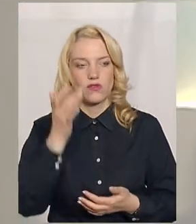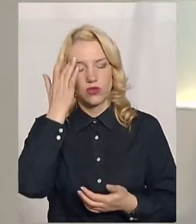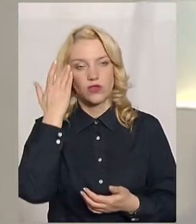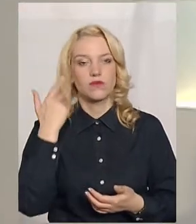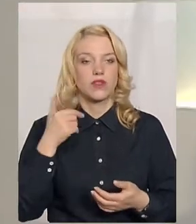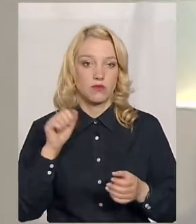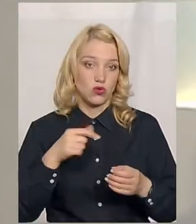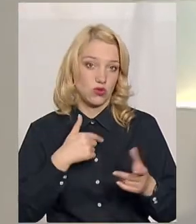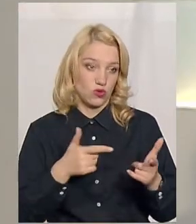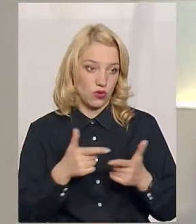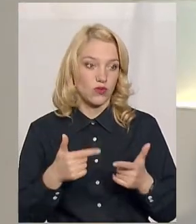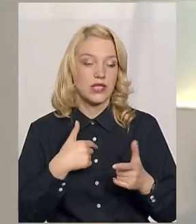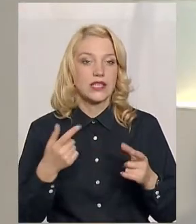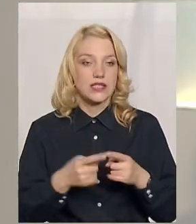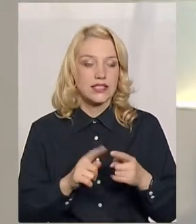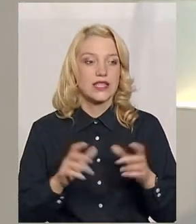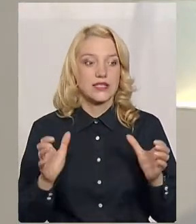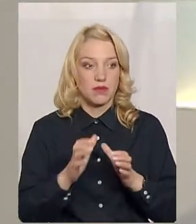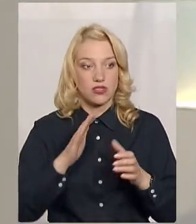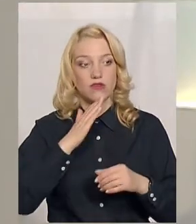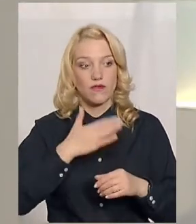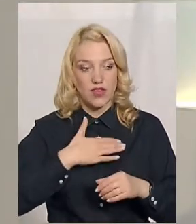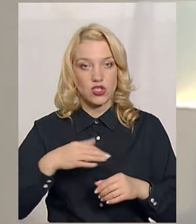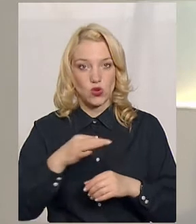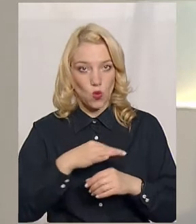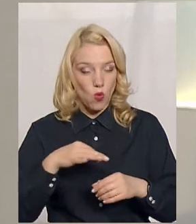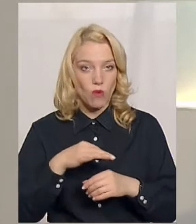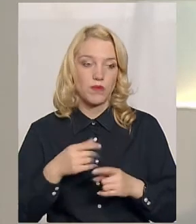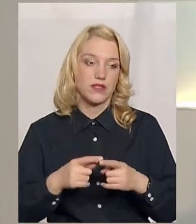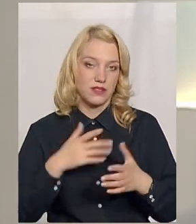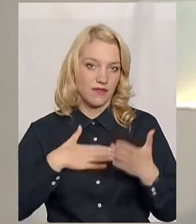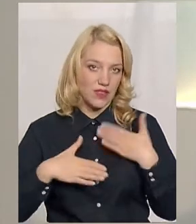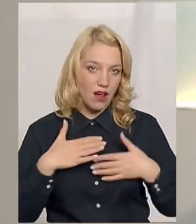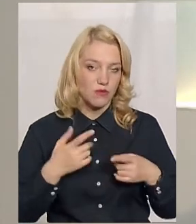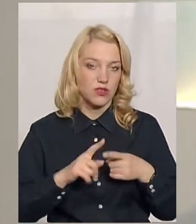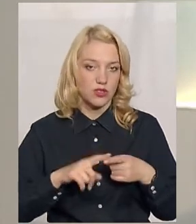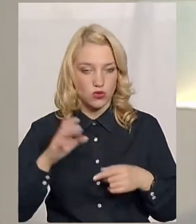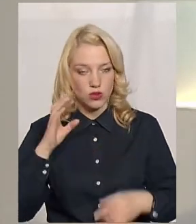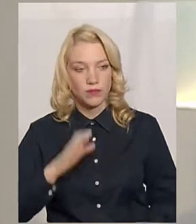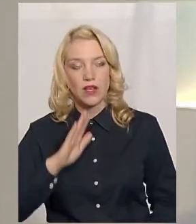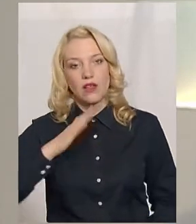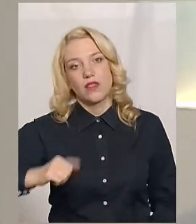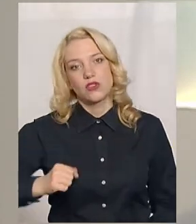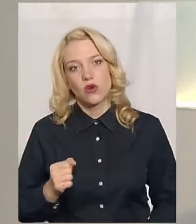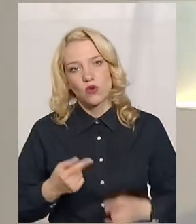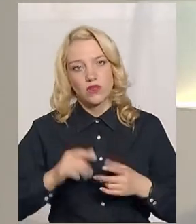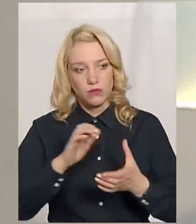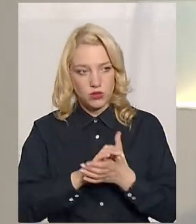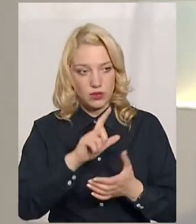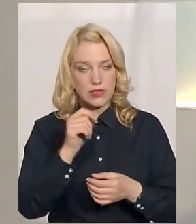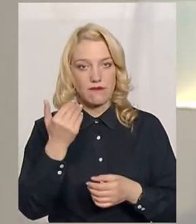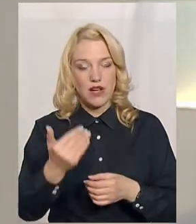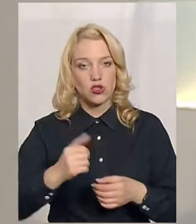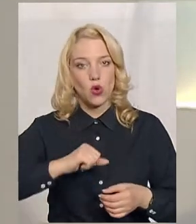як це все сталося, але це збережено в нашій області. Це відрадно така інформація. Наша колега Леся Боровець познайомилась із